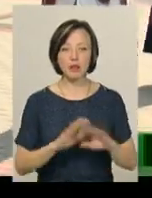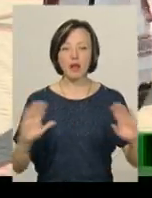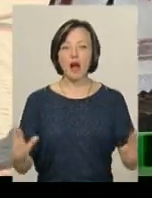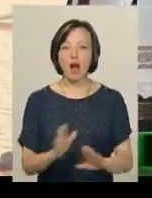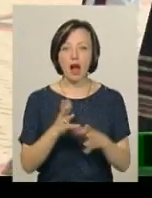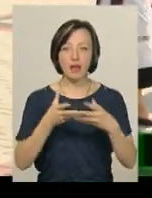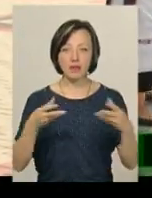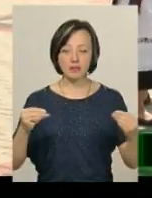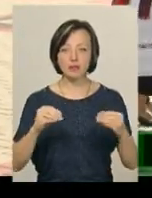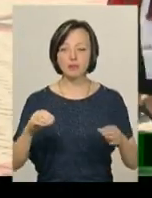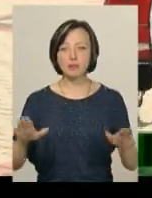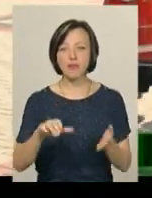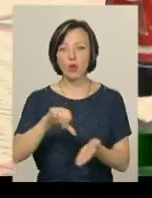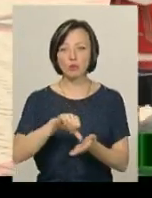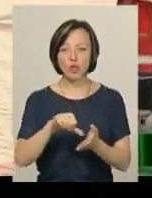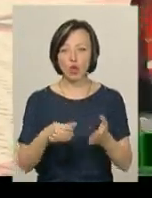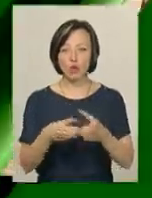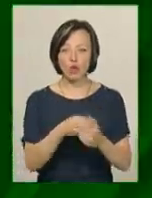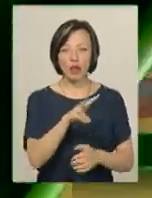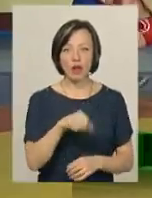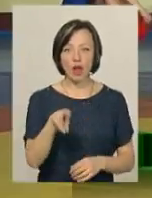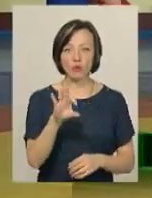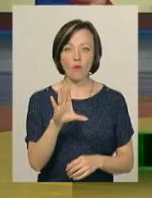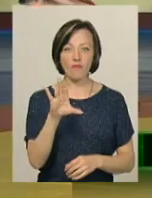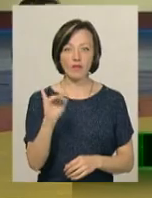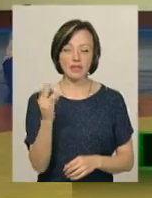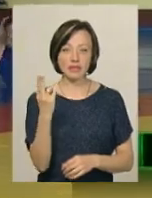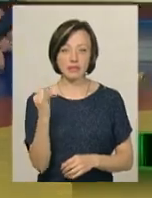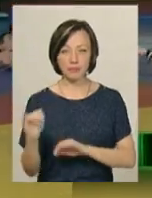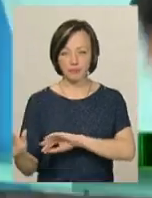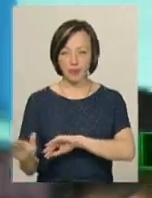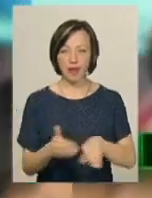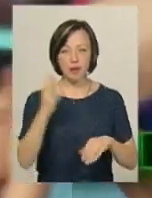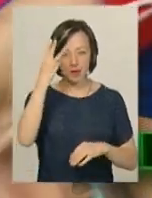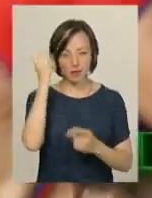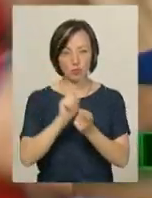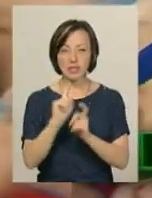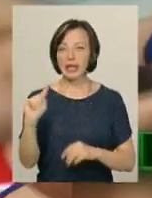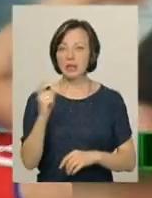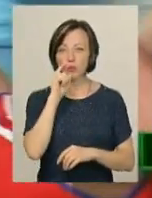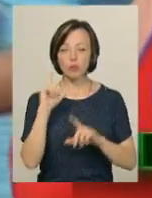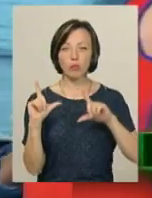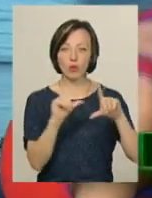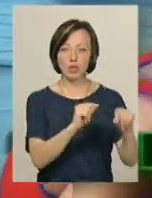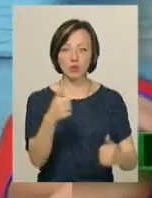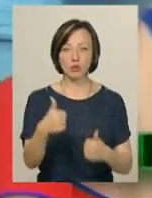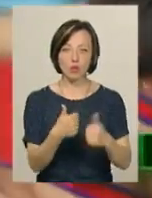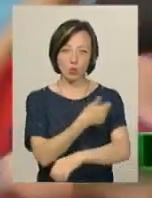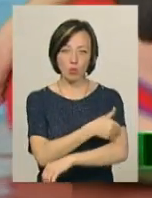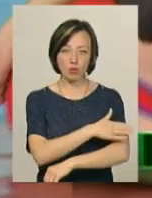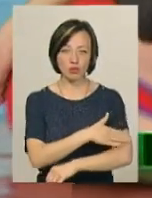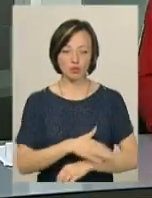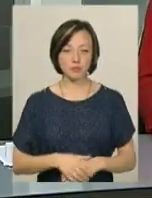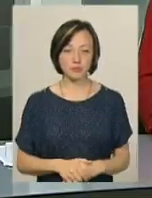дендропарку заспівали учасники гурту «Ладовиці». Хмельницькі борці «Єдині з України» поїдуть на турнір до польського Старгарда.